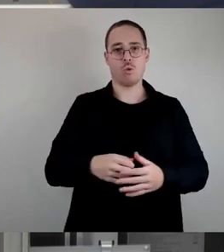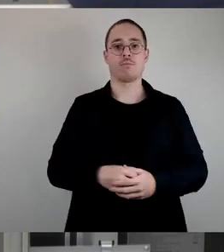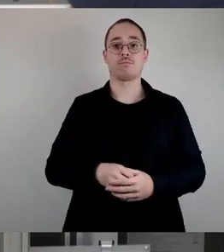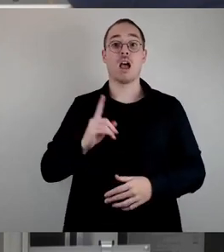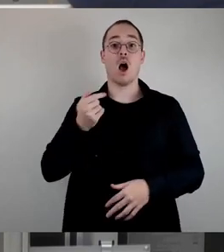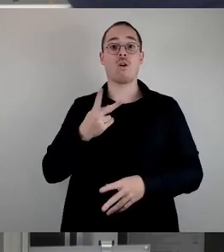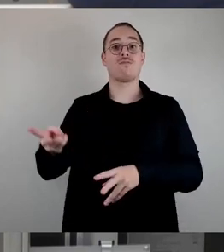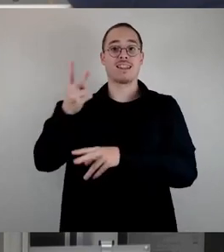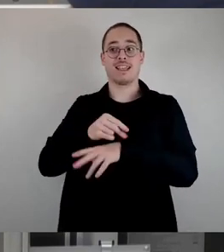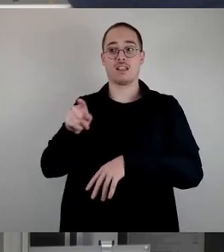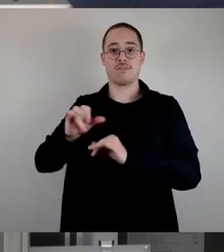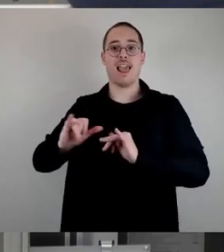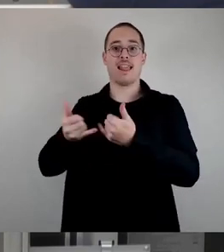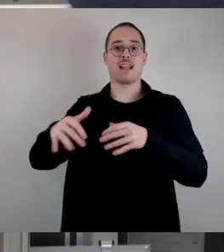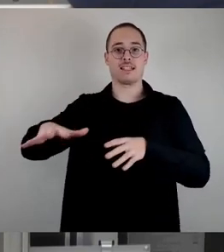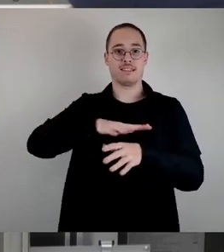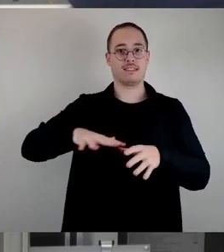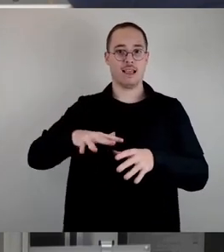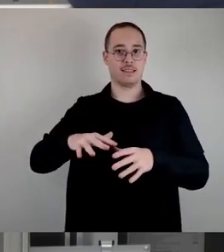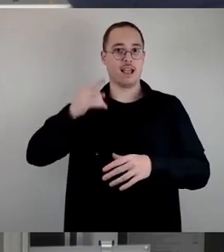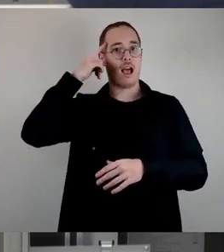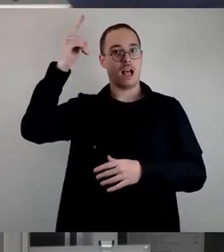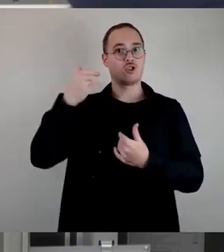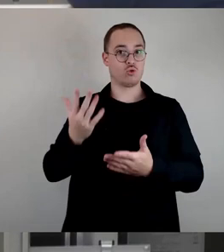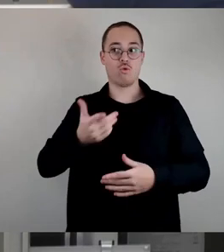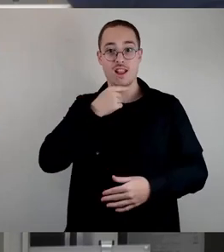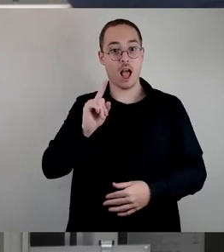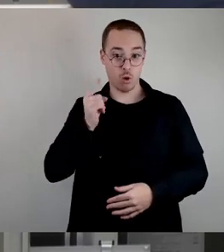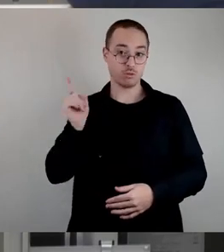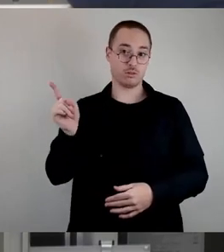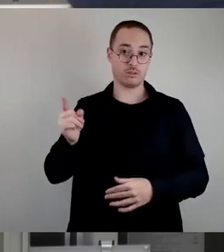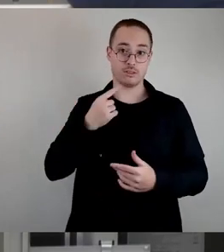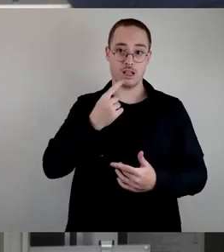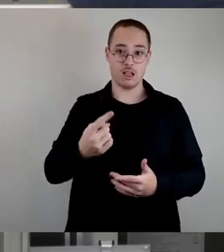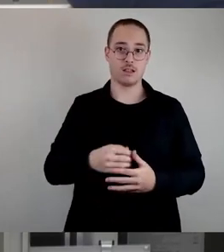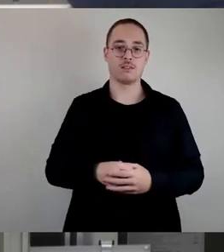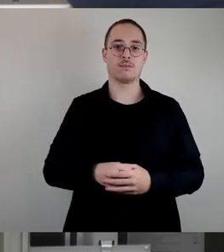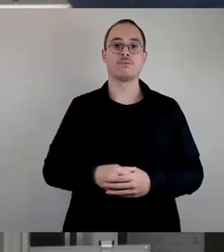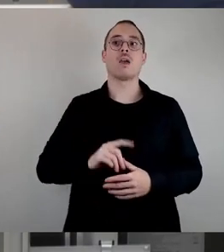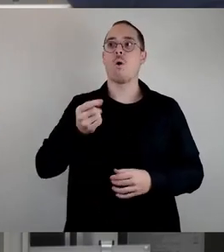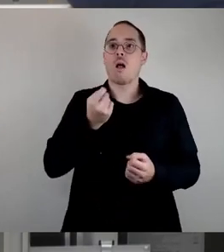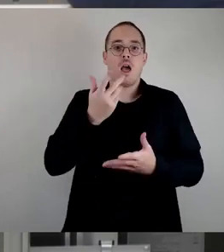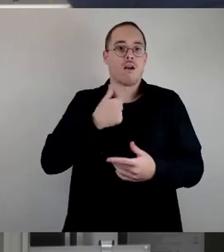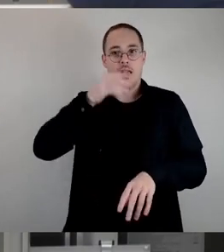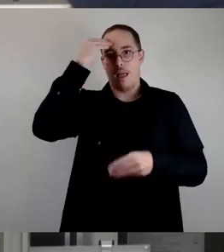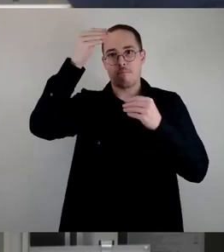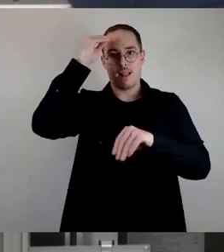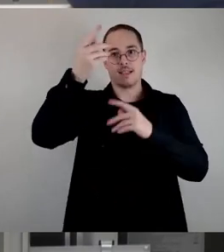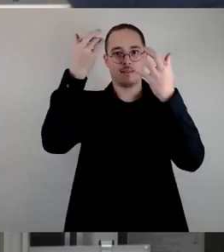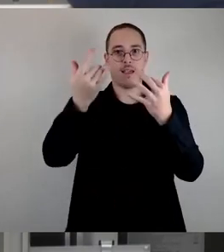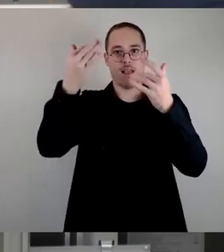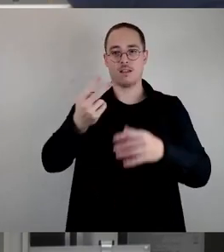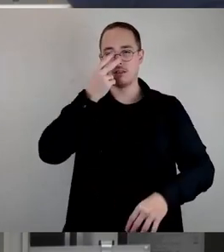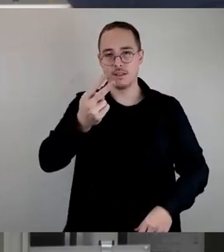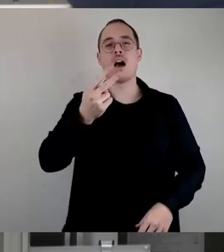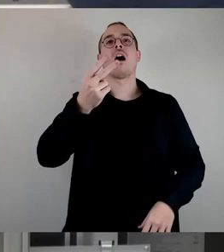Es gibt ganz viele, die sich in den Vereinen engagieren. Ich denke, das ist hinreichender Beleg. Und natürlich auch die Anmeldezahlen an den beiden Gemeinschaftsschulen. Da